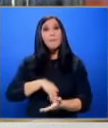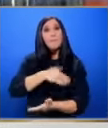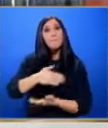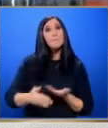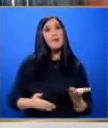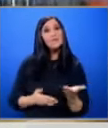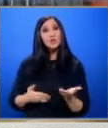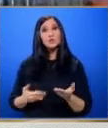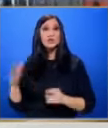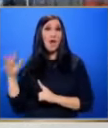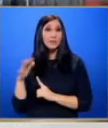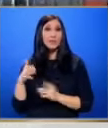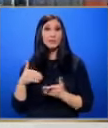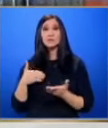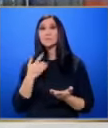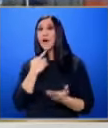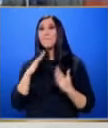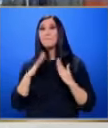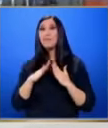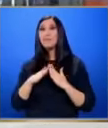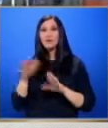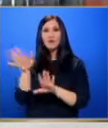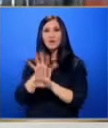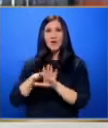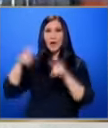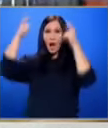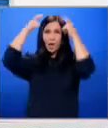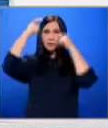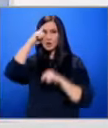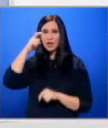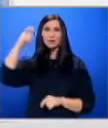атаките срещу битието в сянка на крал Чаос и принц Уилям.